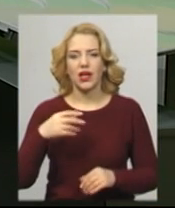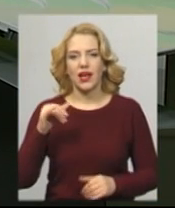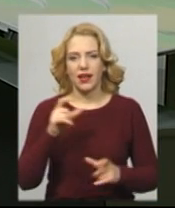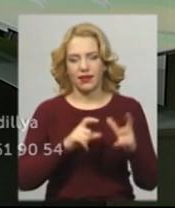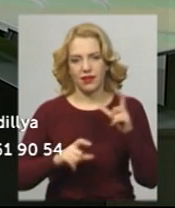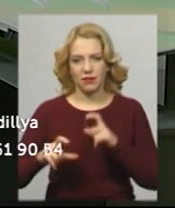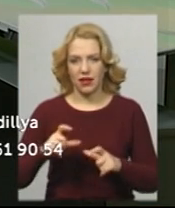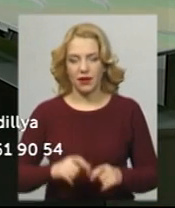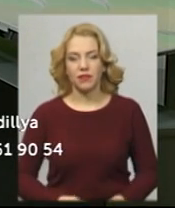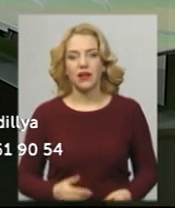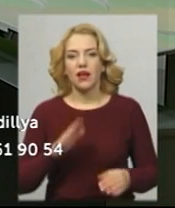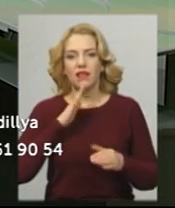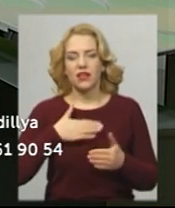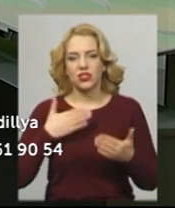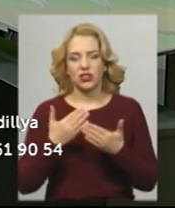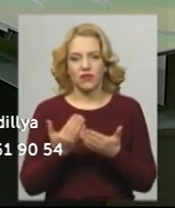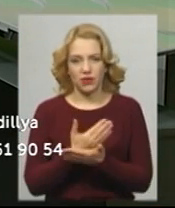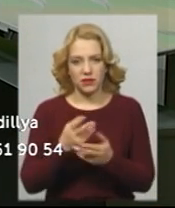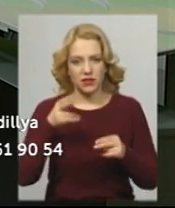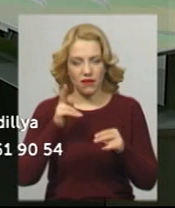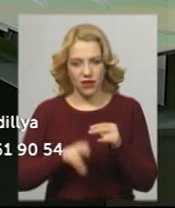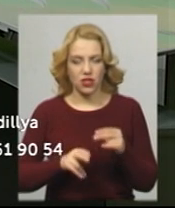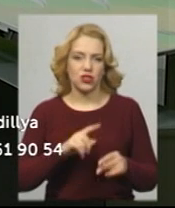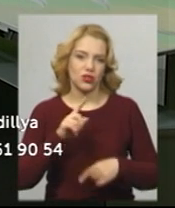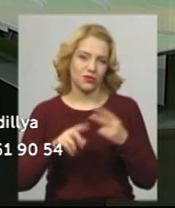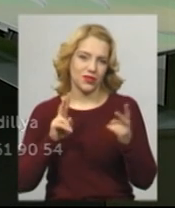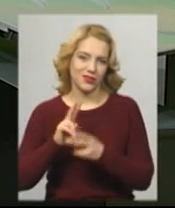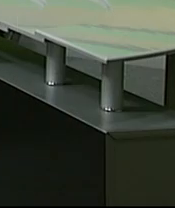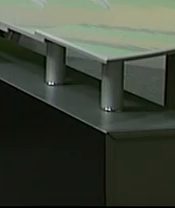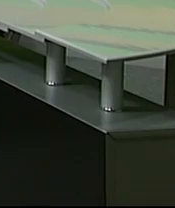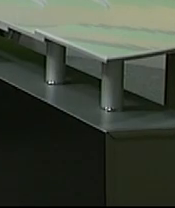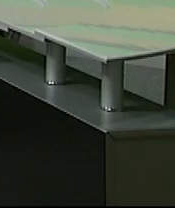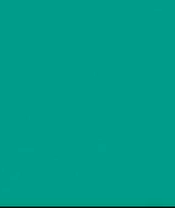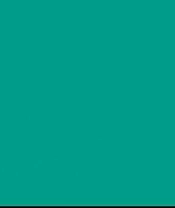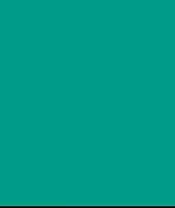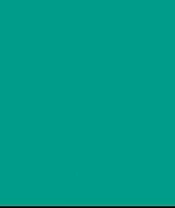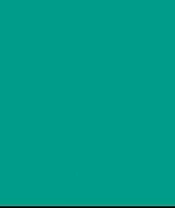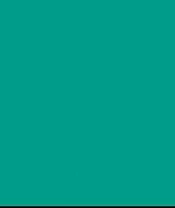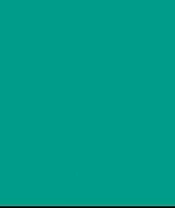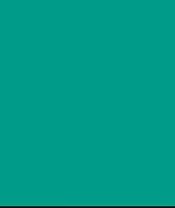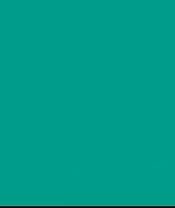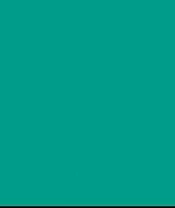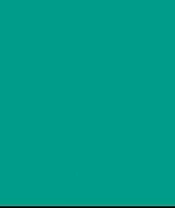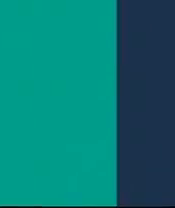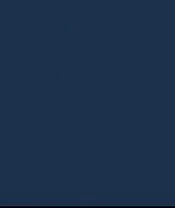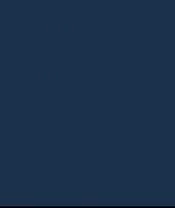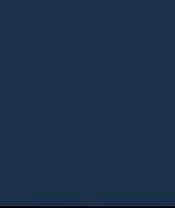Наш випуск на цьому завершено. До зустрічі о 20.30. Наш випуск